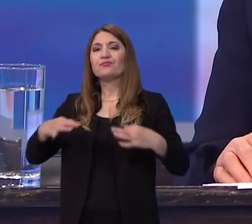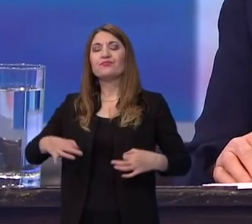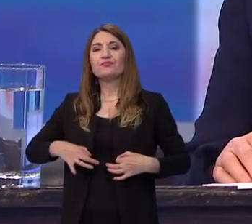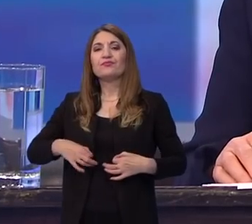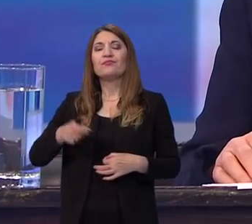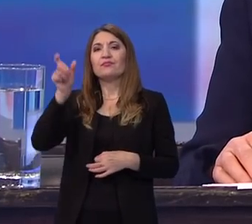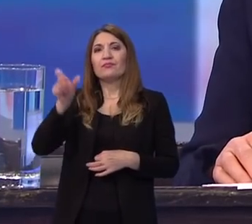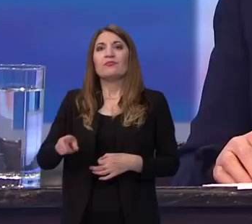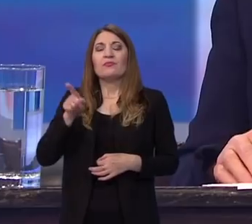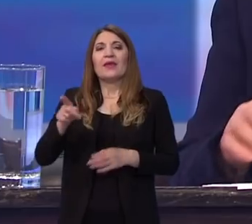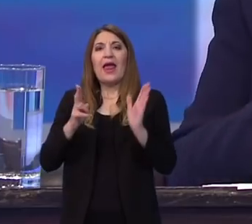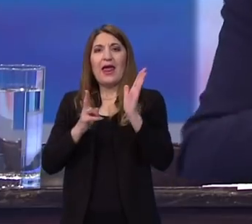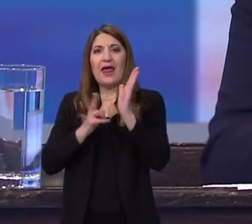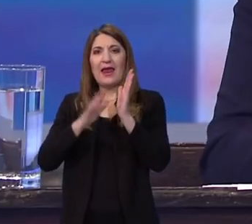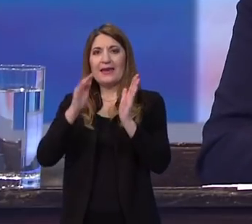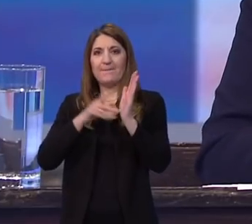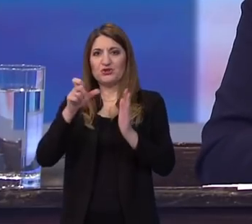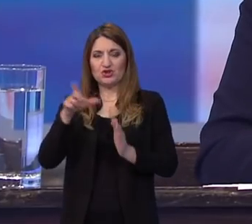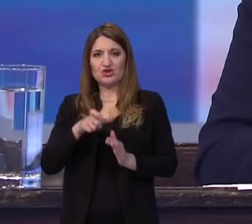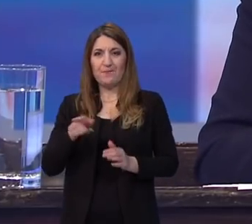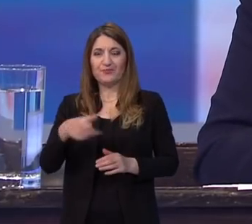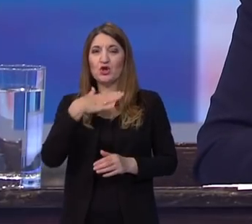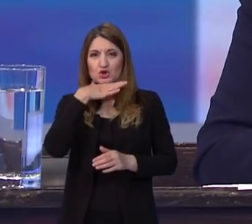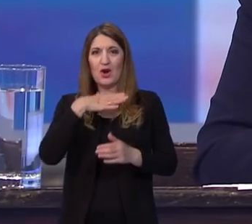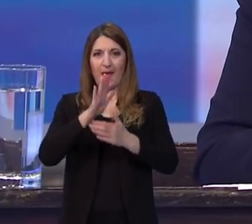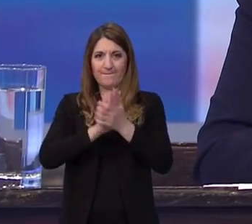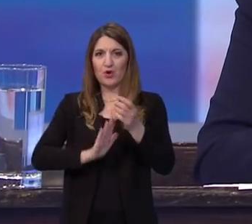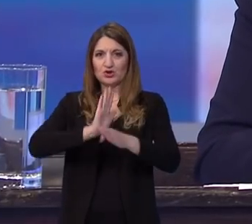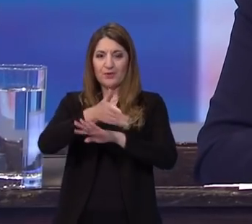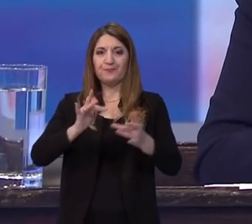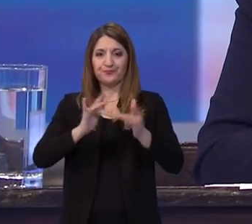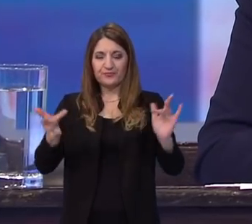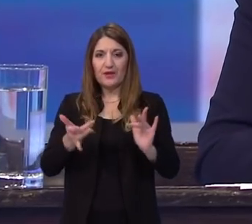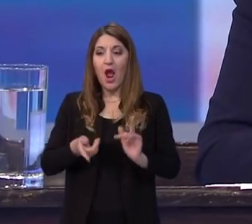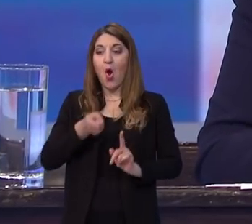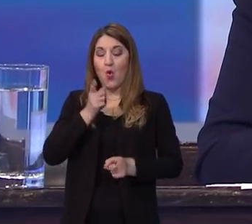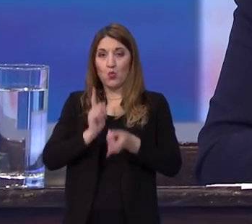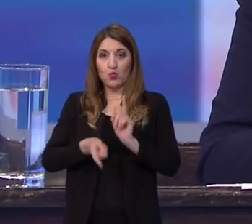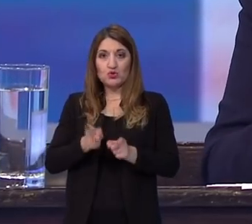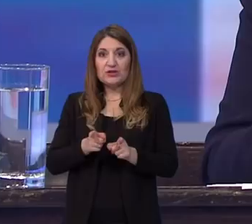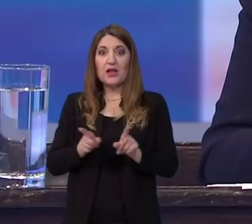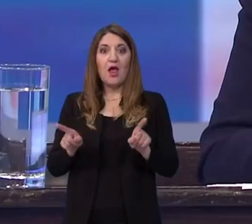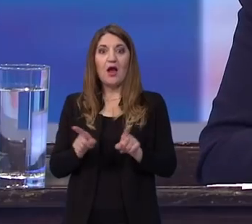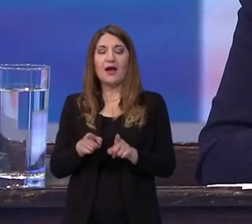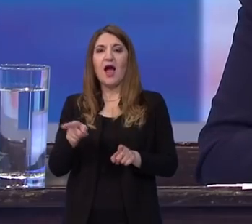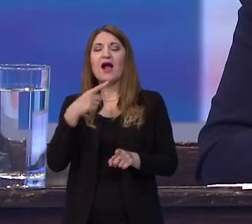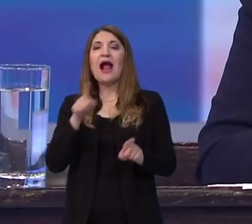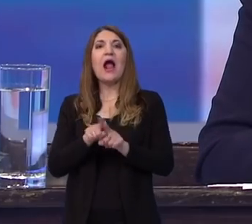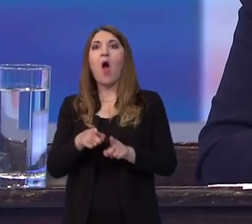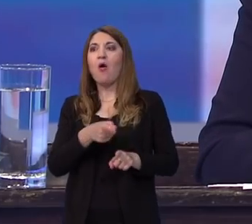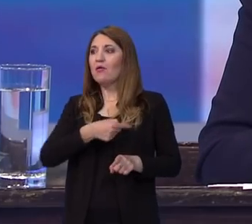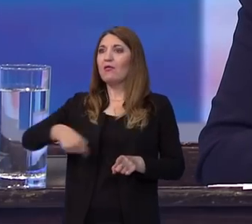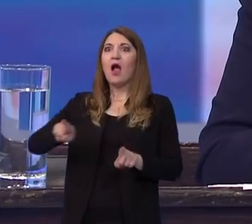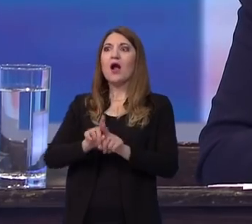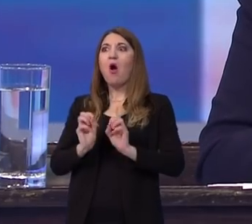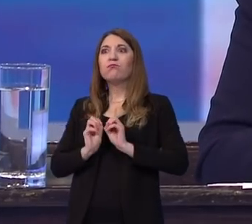kada se počelo sa nastavnom na daljinu, rekli ste učitelji su bačeni, citiram vas, u jedan